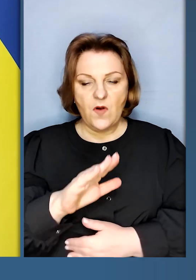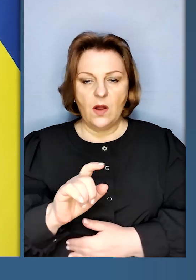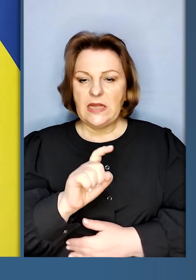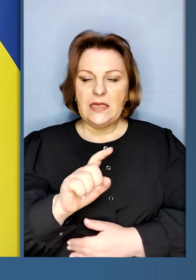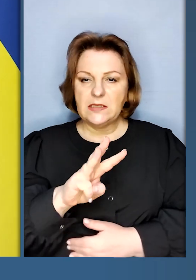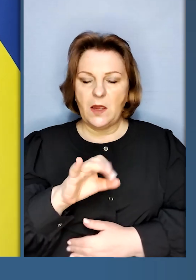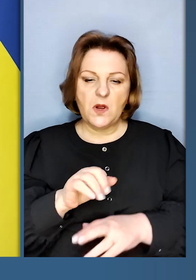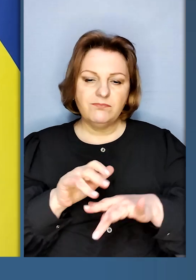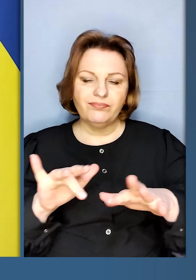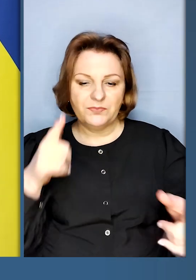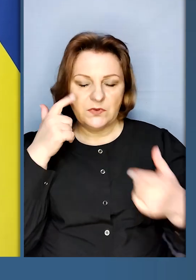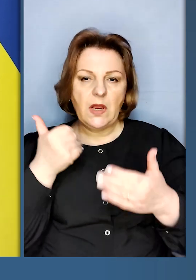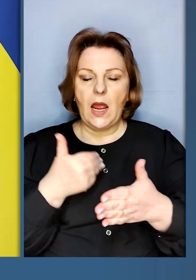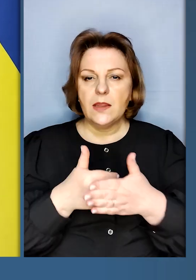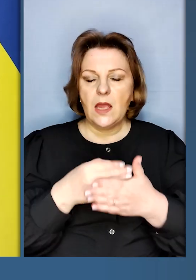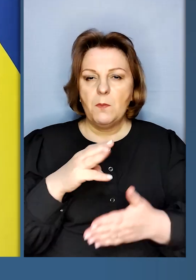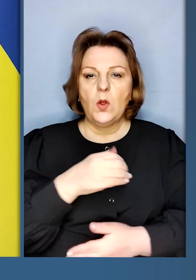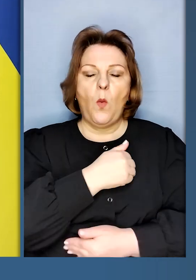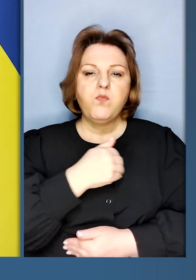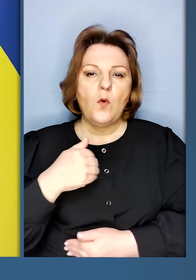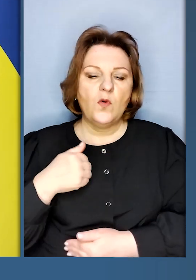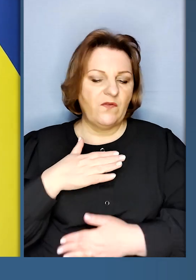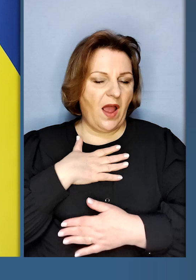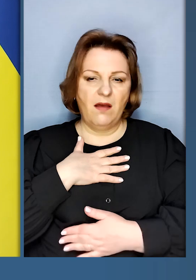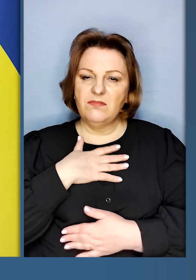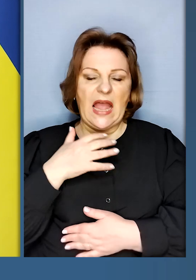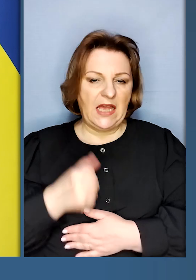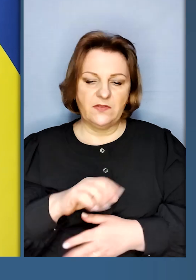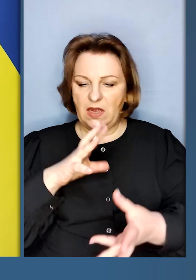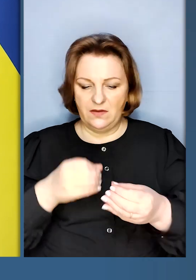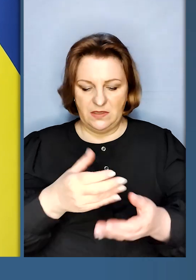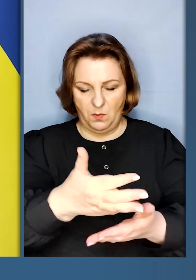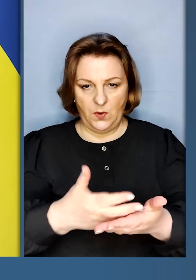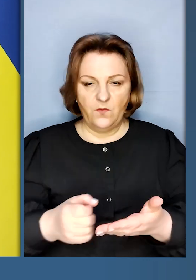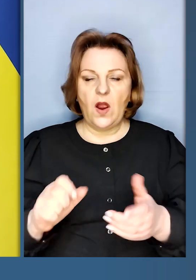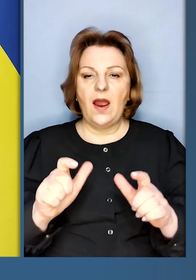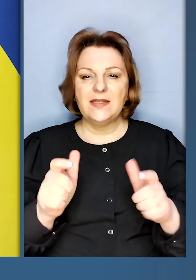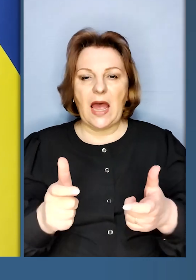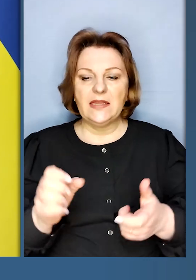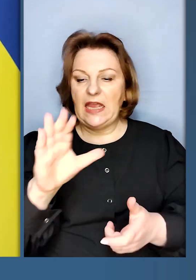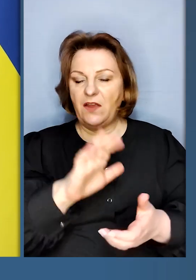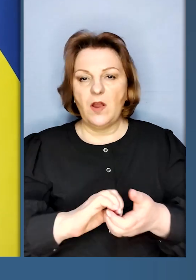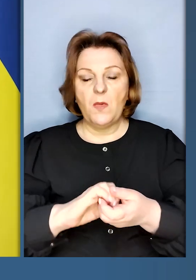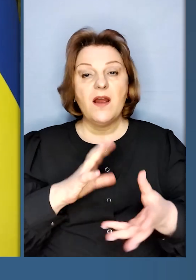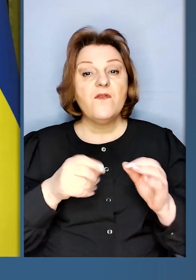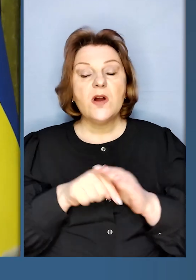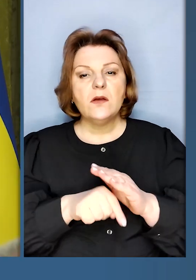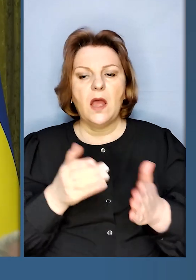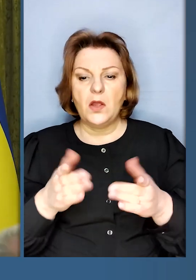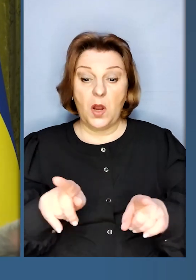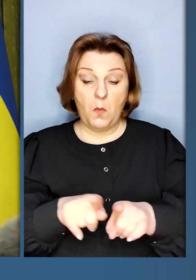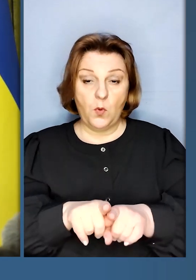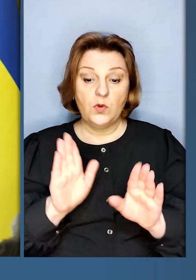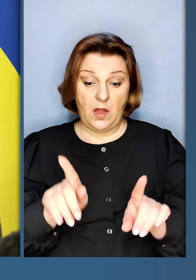зараз європейські ЗМІ розносять інформацію про те, що нібито Польща не задоволена цим пакетом санкцій Європейського Союзу. І,